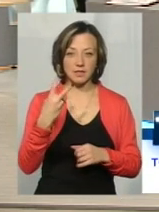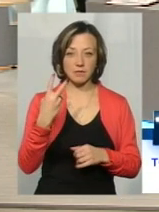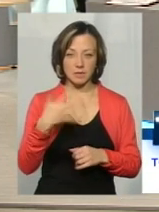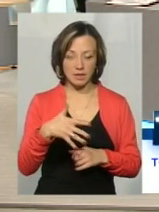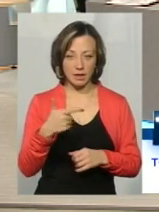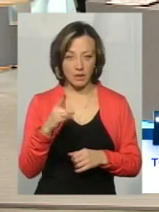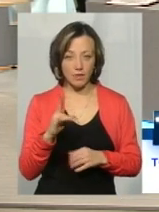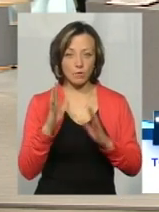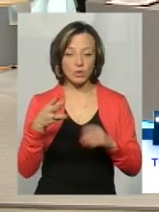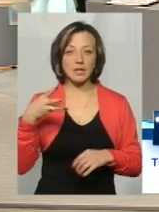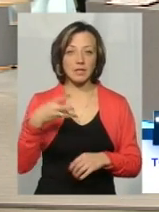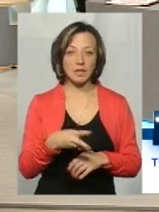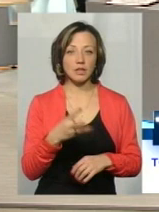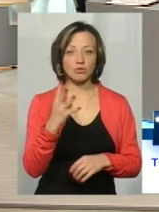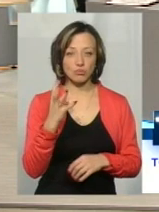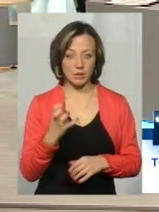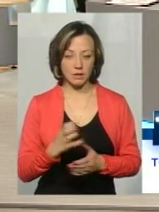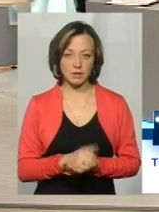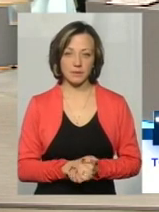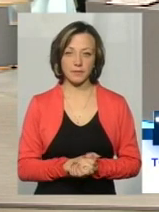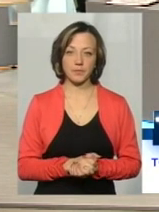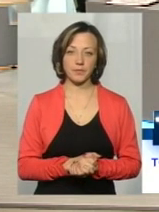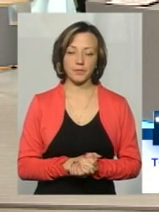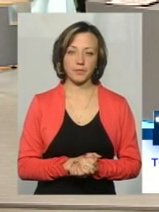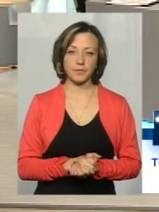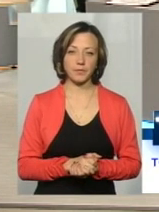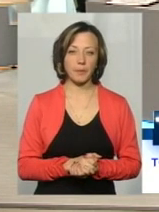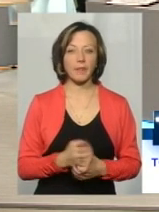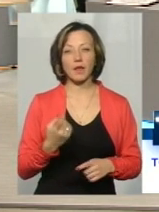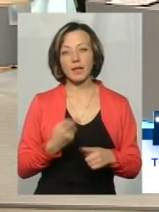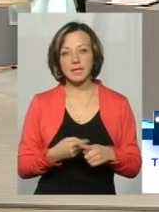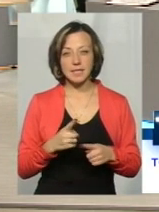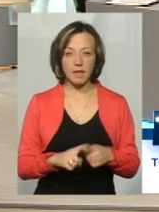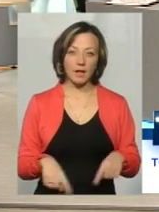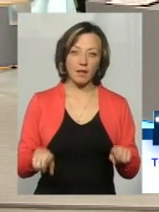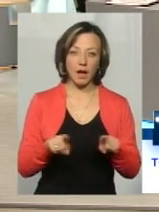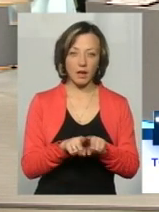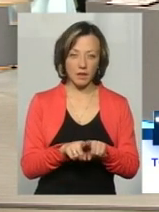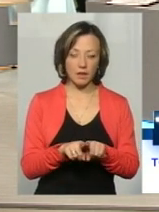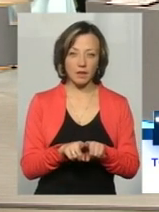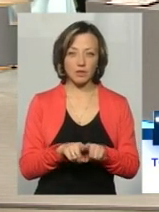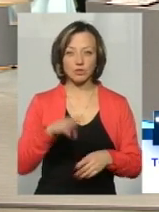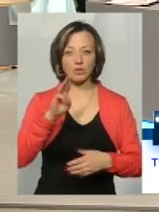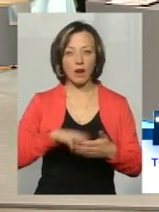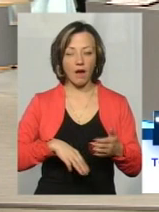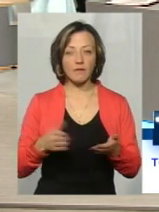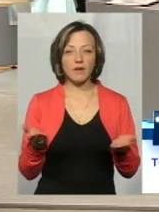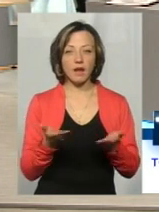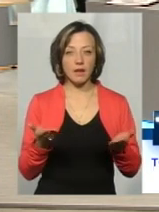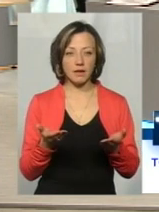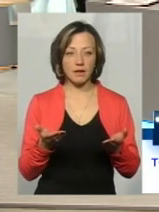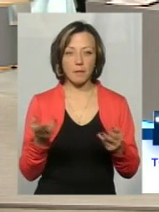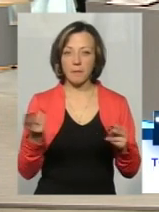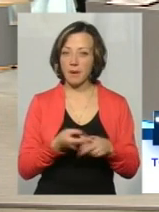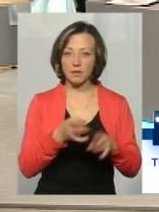255. Чи 255, так, дякую. Ось, ну, це от такі, це штрафи, які, це без